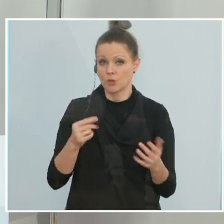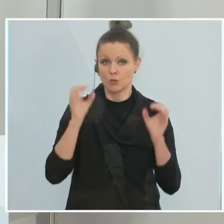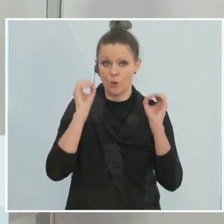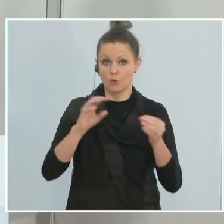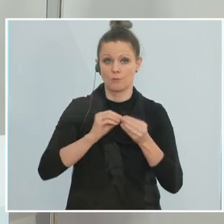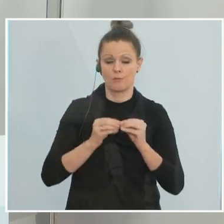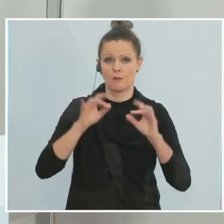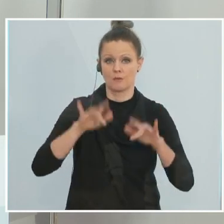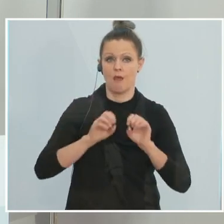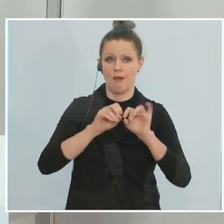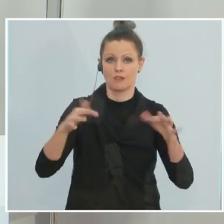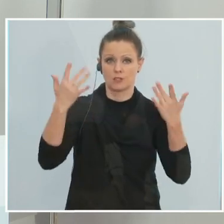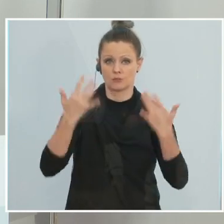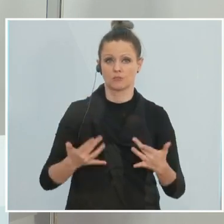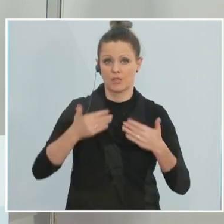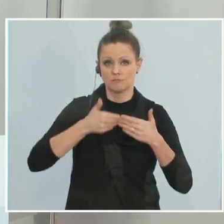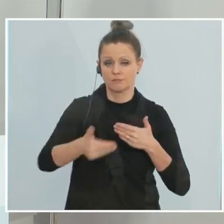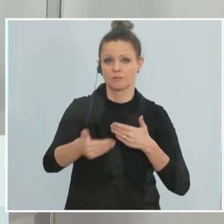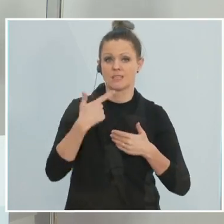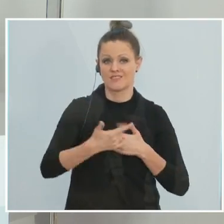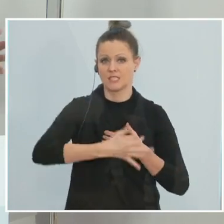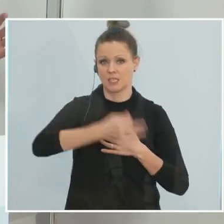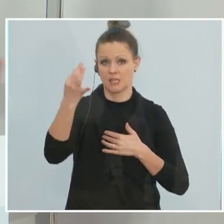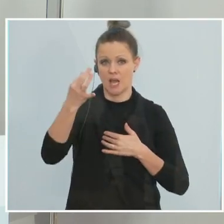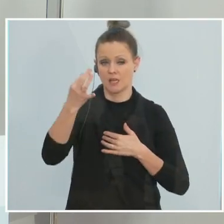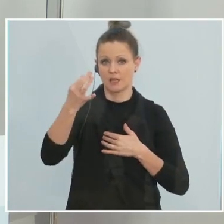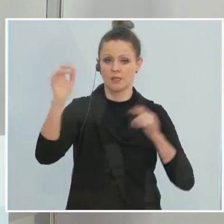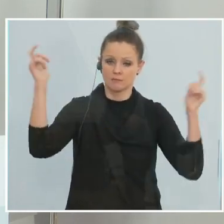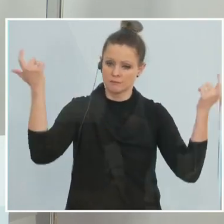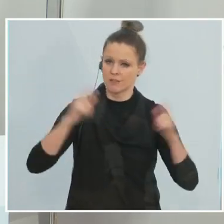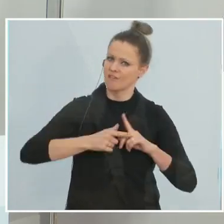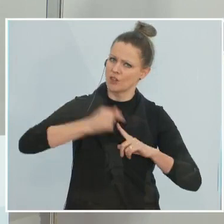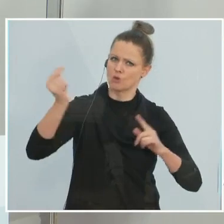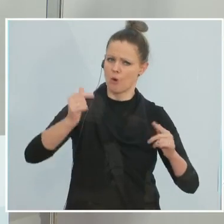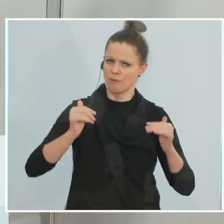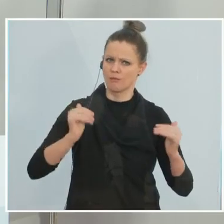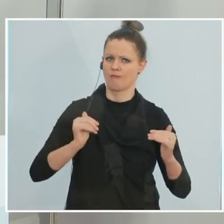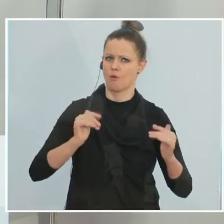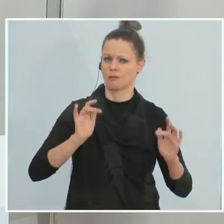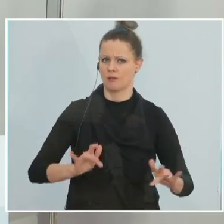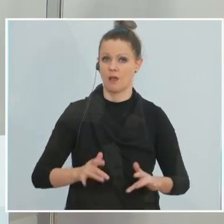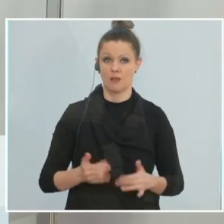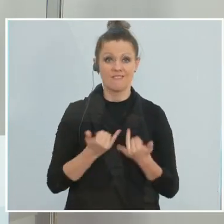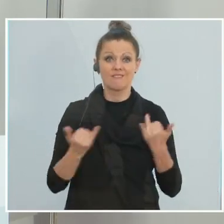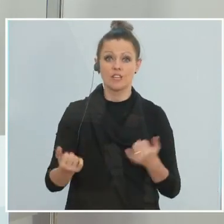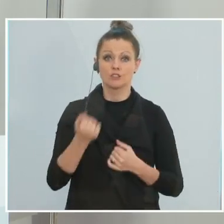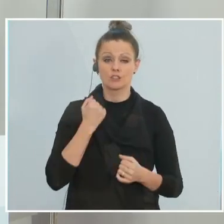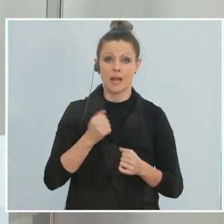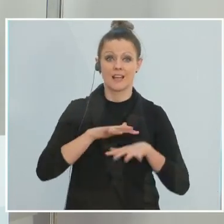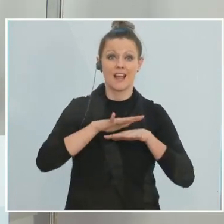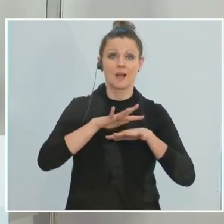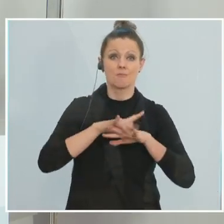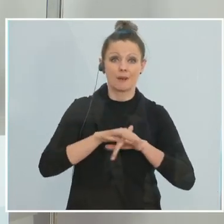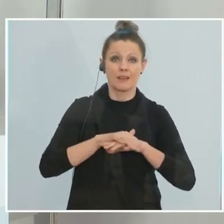Problem, die Ansteckungszahlen innerhalb der nächsten 20 Tage auf ein Top-Niveau zu senken. Wie stark das Briten-Virus